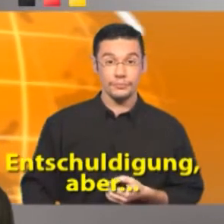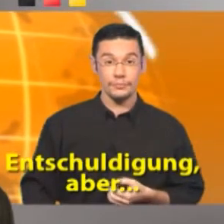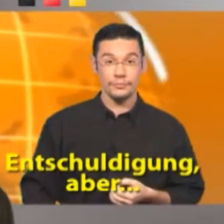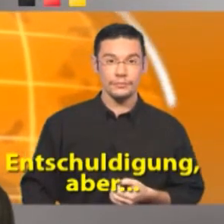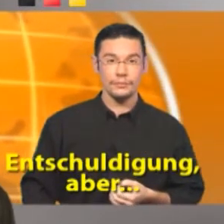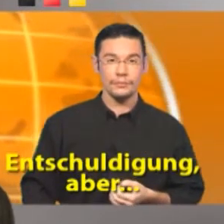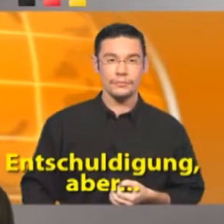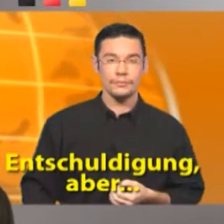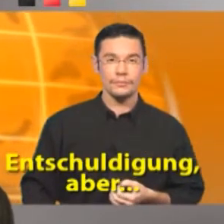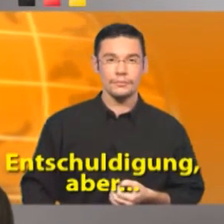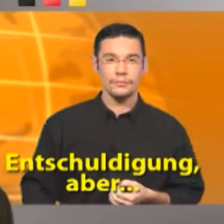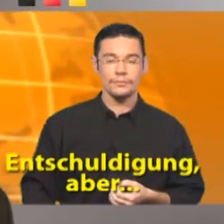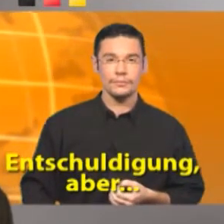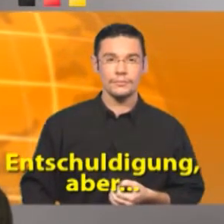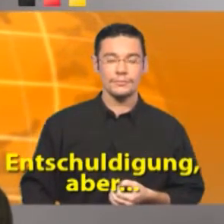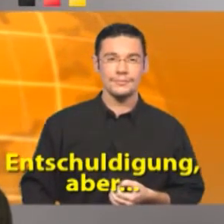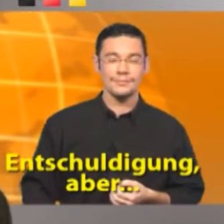Disculpe, pero